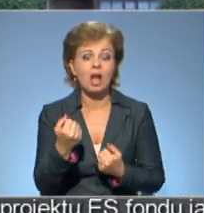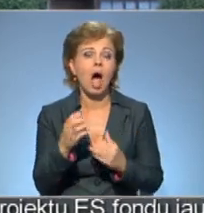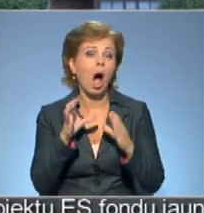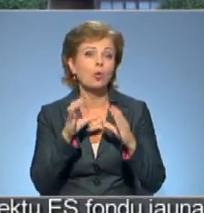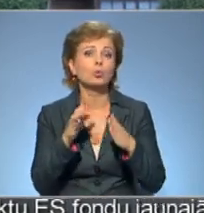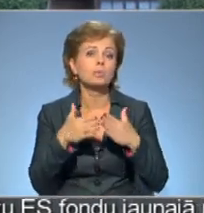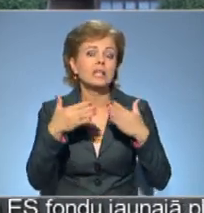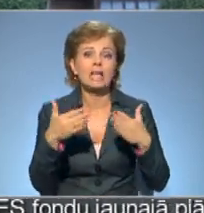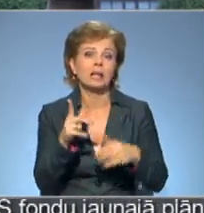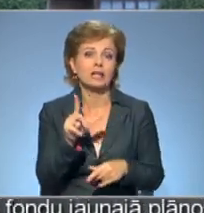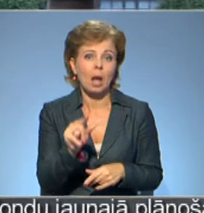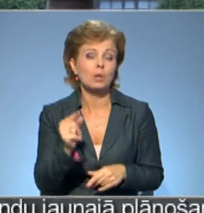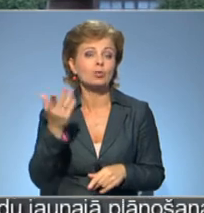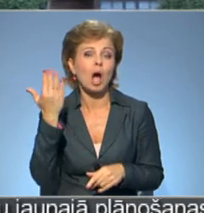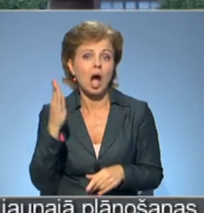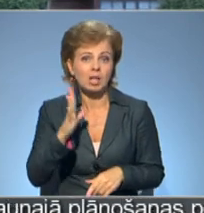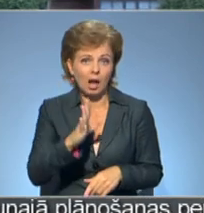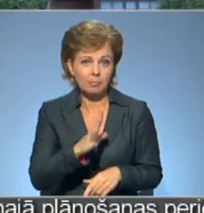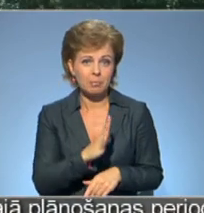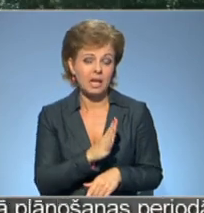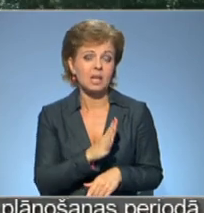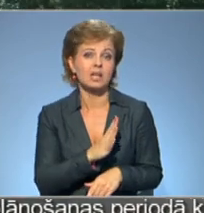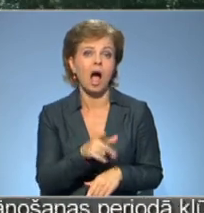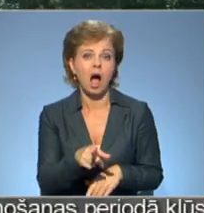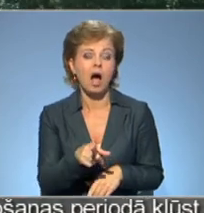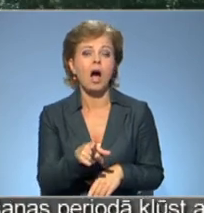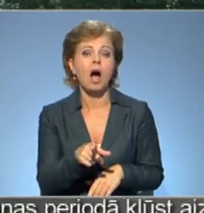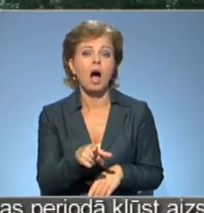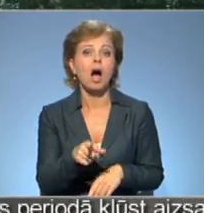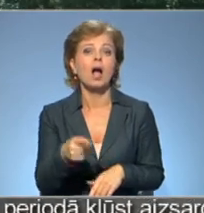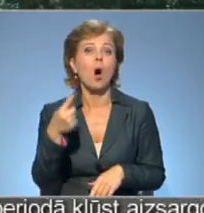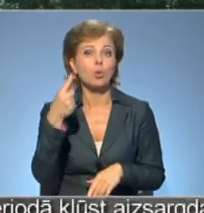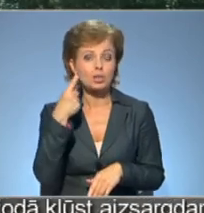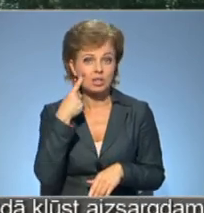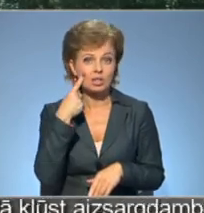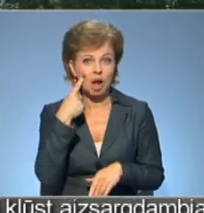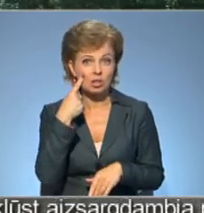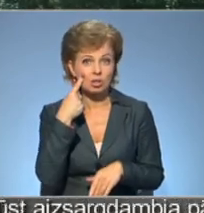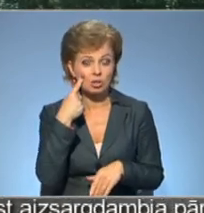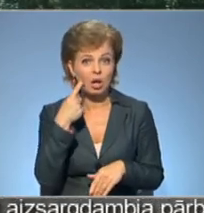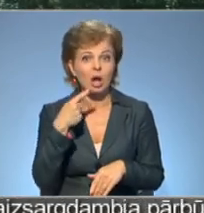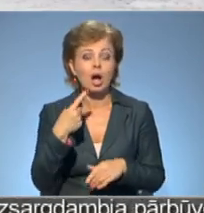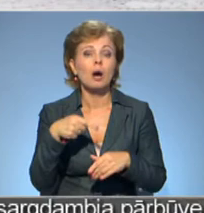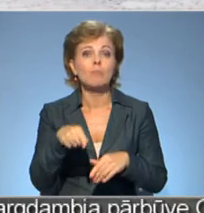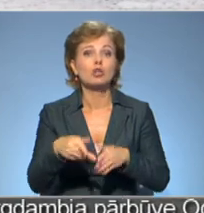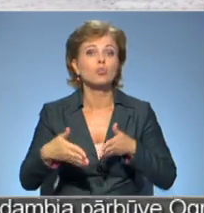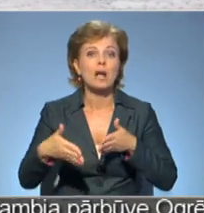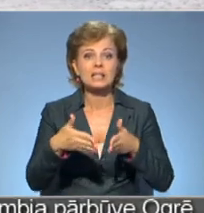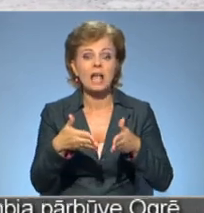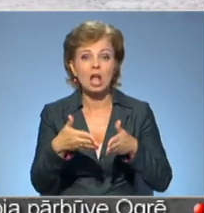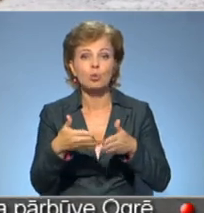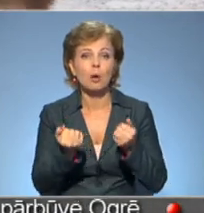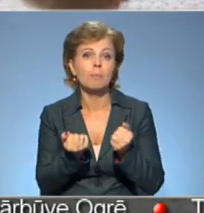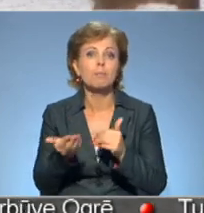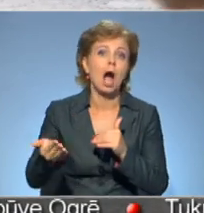nebraukoja, bet agro bija tā, ka pieņemsim, kā uzzunoja, kā pazagrīžās no tūmuža mizito ceļa, vienas